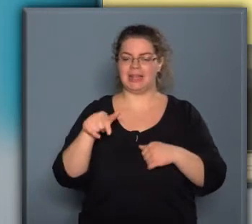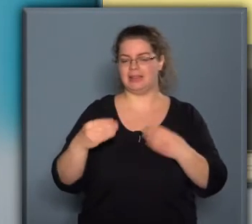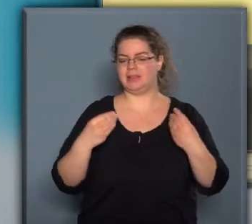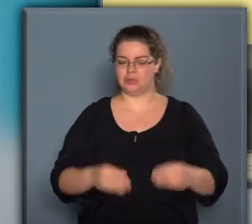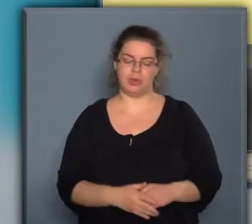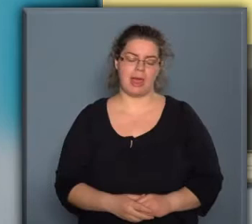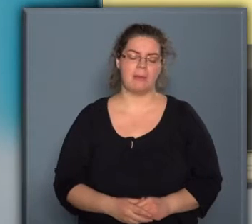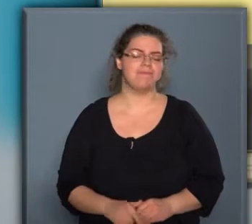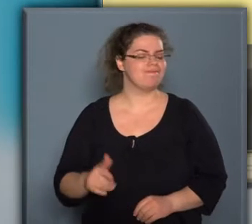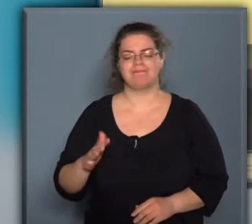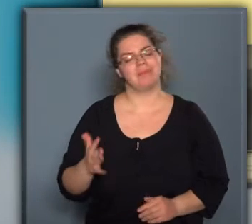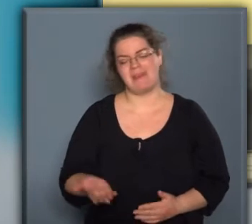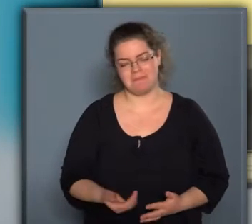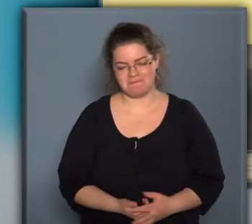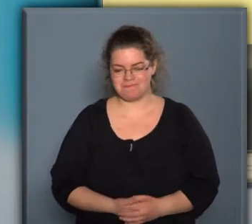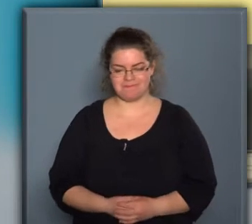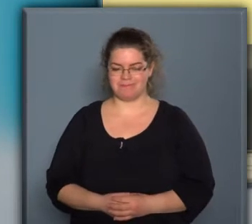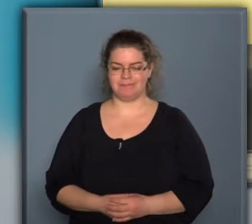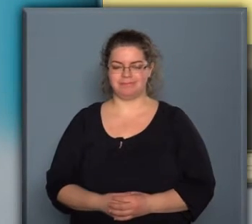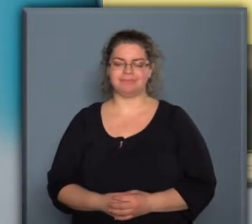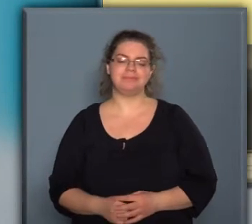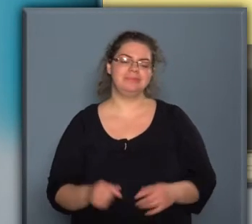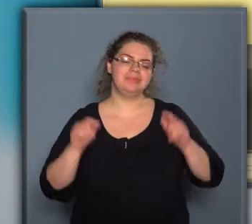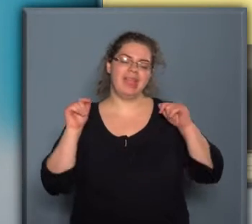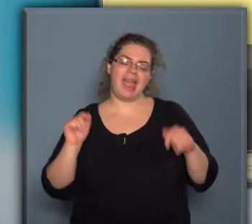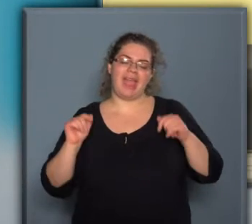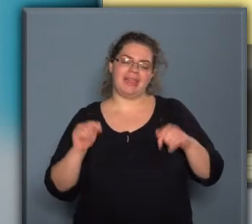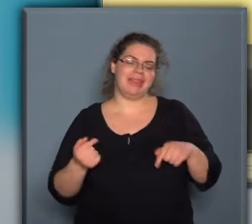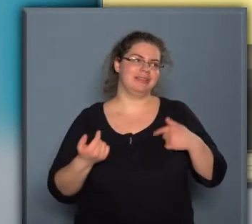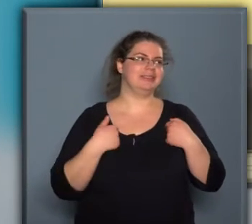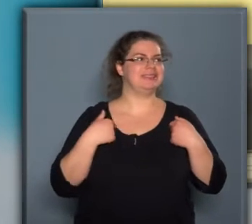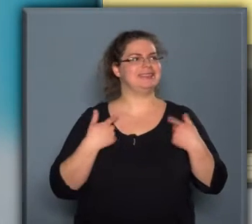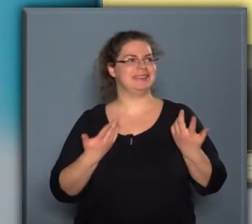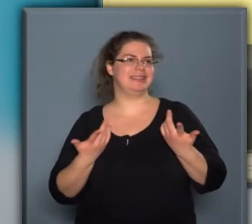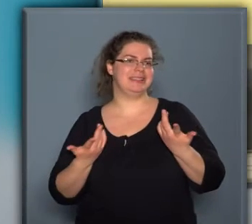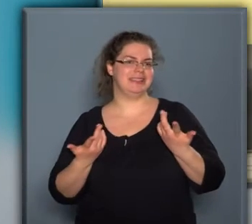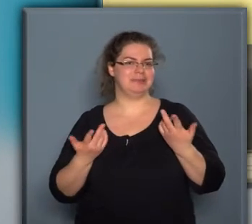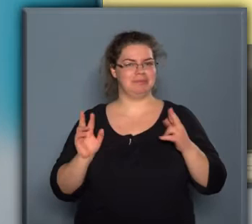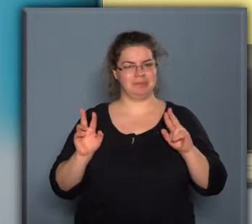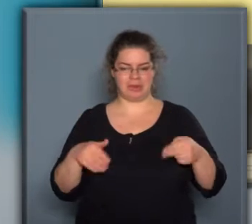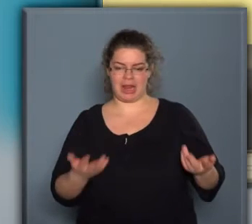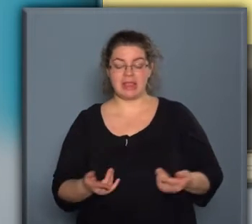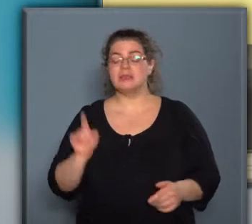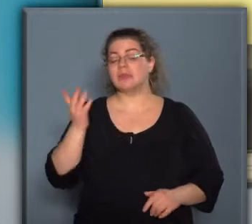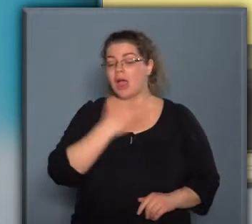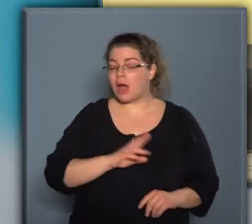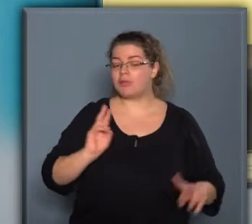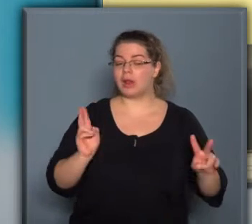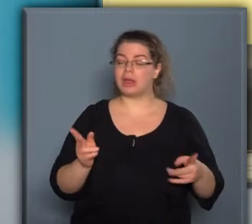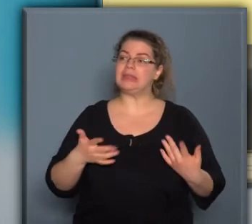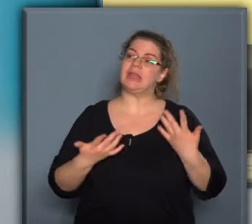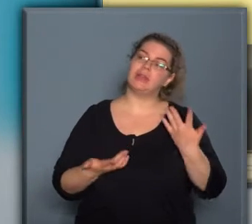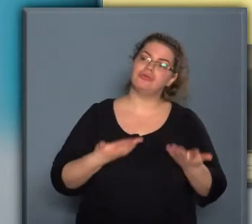csodát. Nem. Ezek az én revelációim. De ha valaki